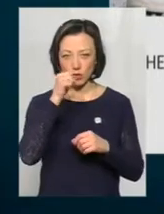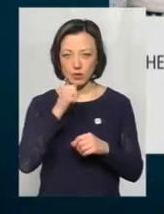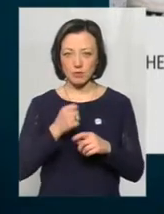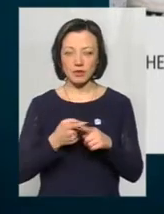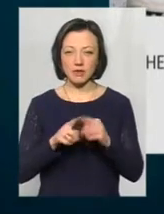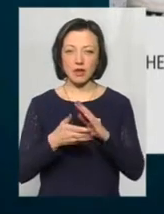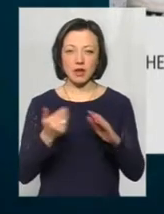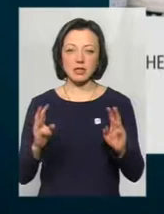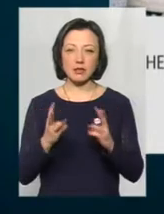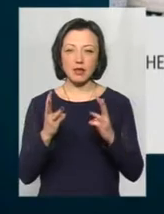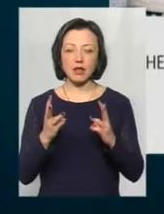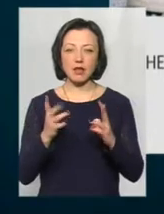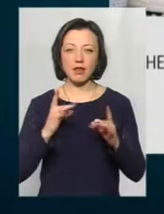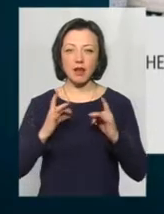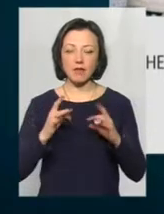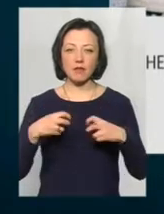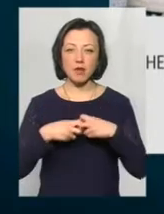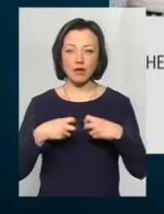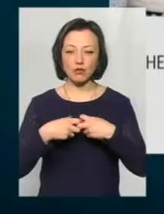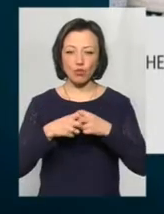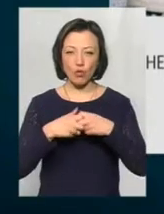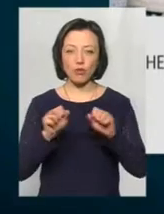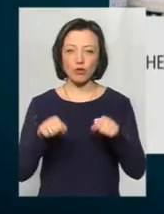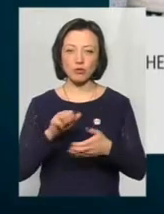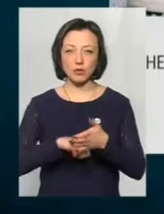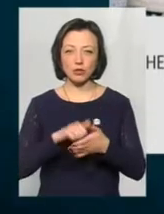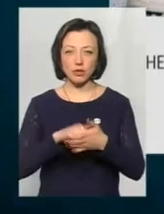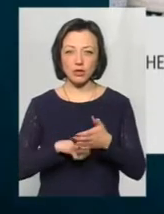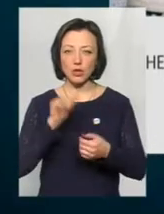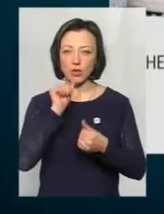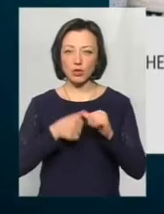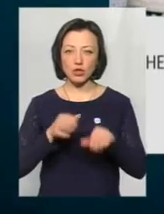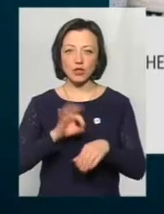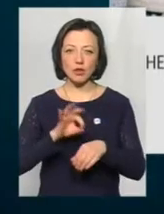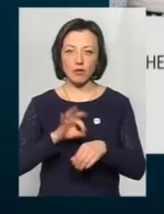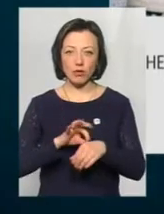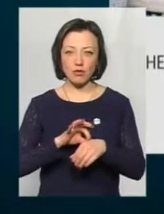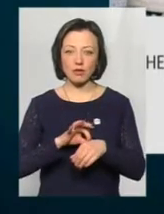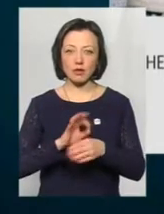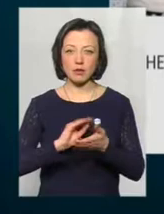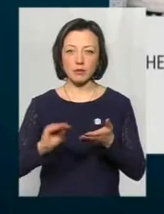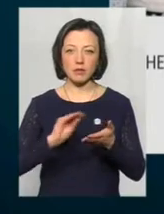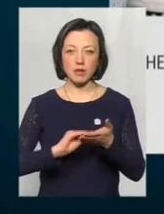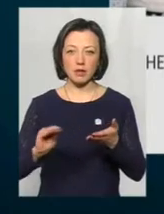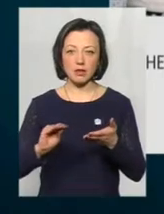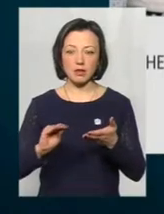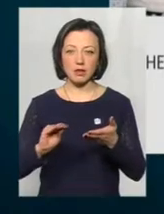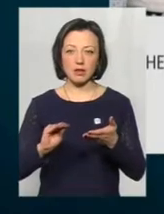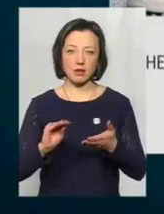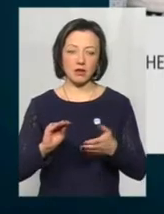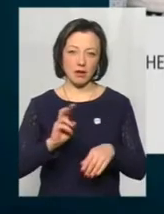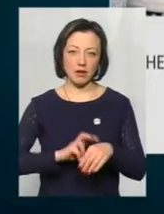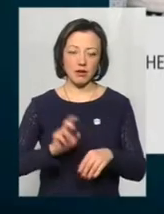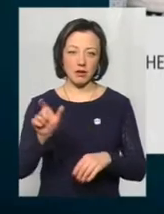викликає запалення нервів, м'язі, суглобів, що надалі може спровокувати хронічні захворювання, написала вона.